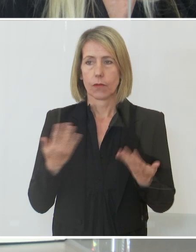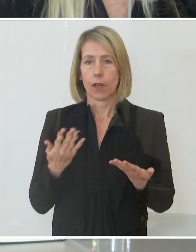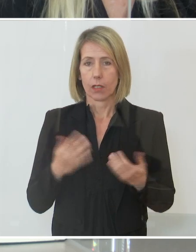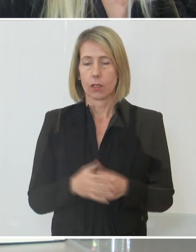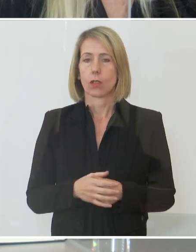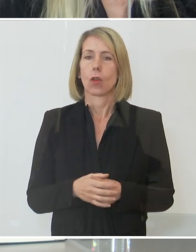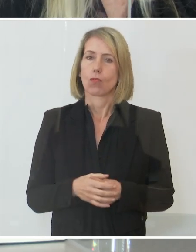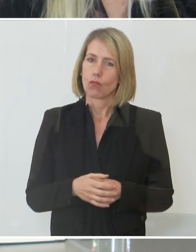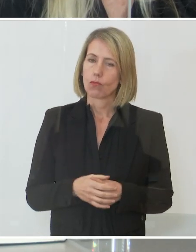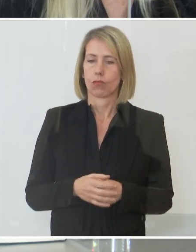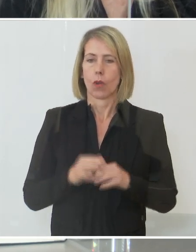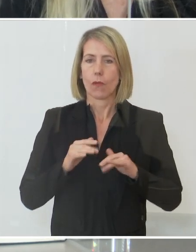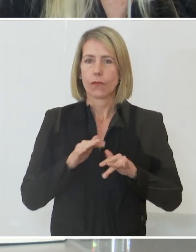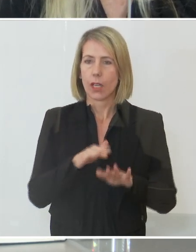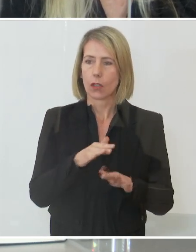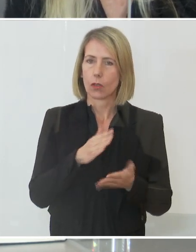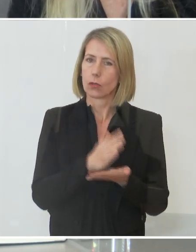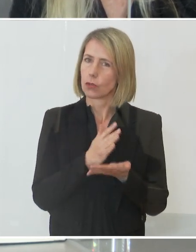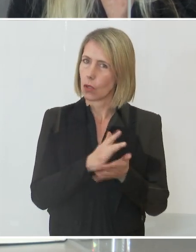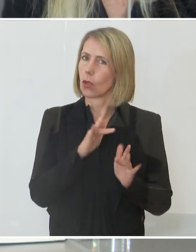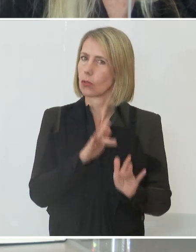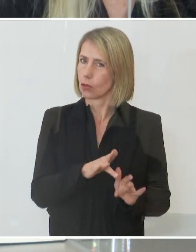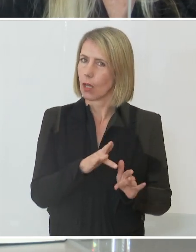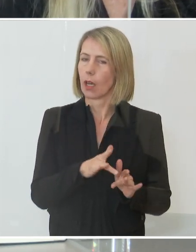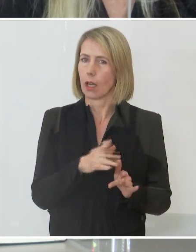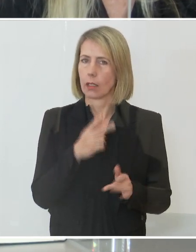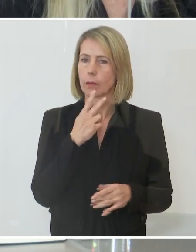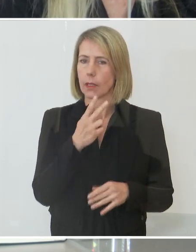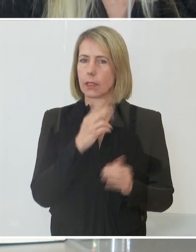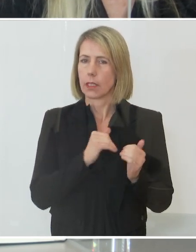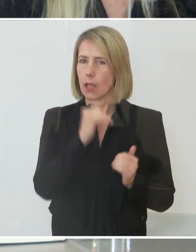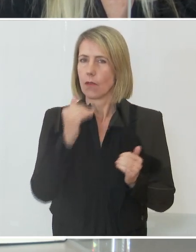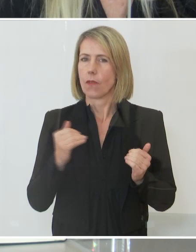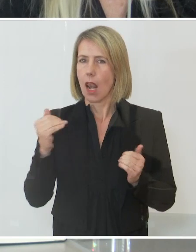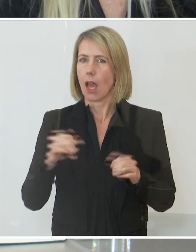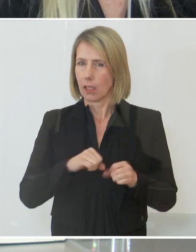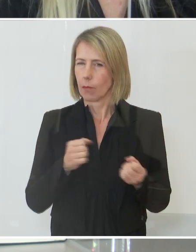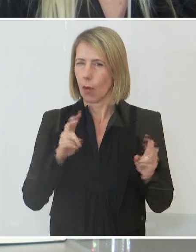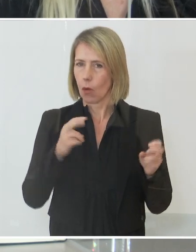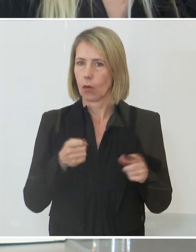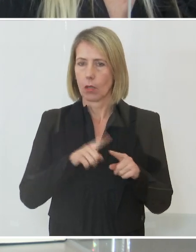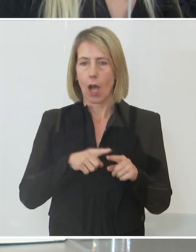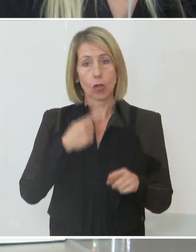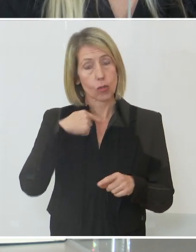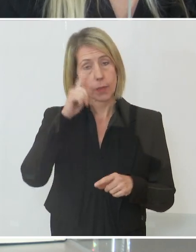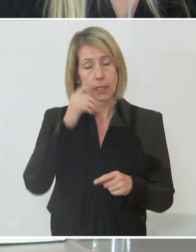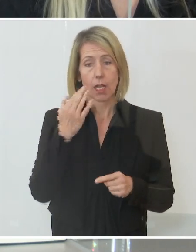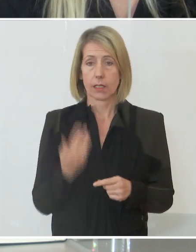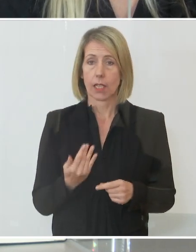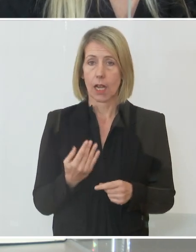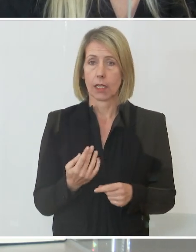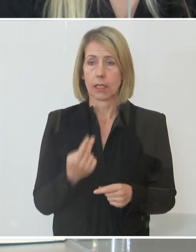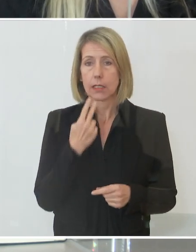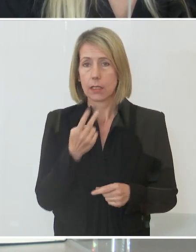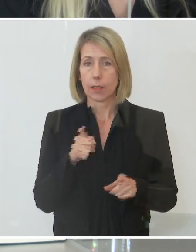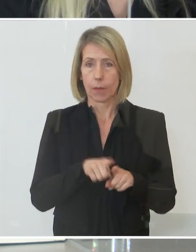diese Wirkung schon gegeben ist, was die Welle betrifft, aber auch die Hospitalisierung, das geht